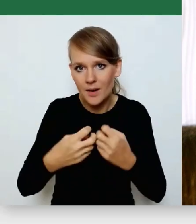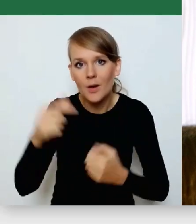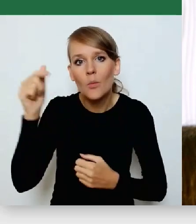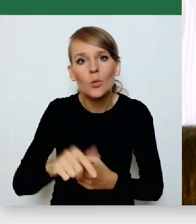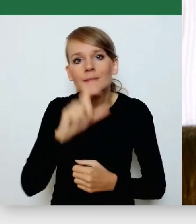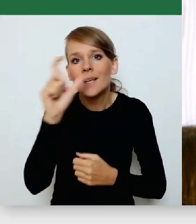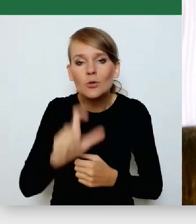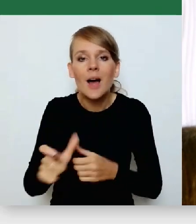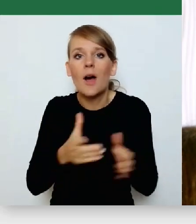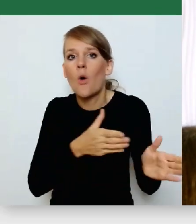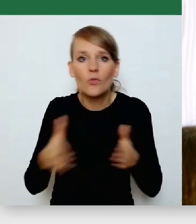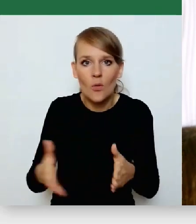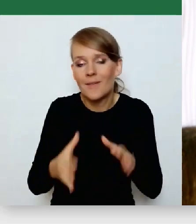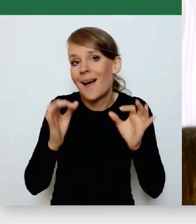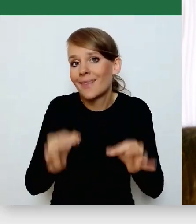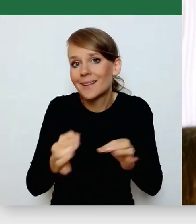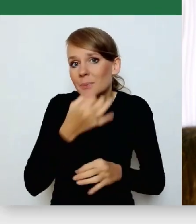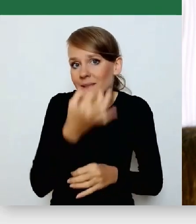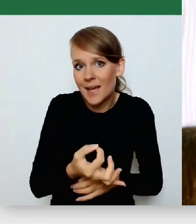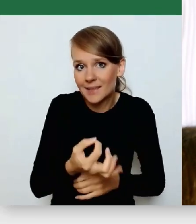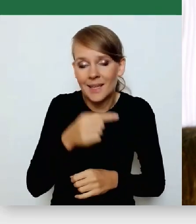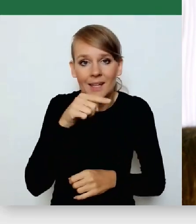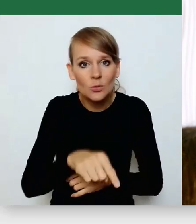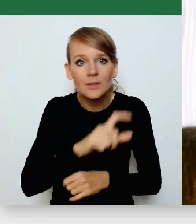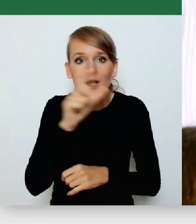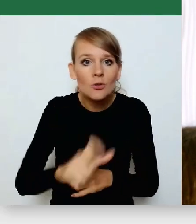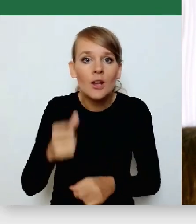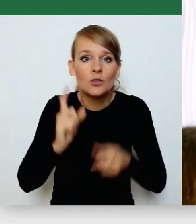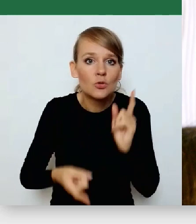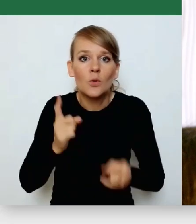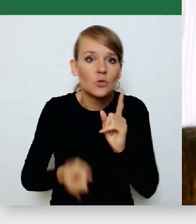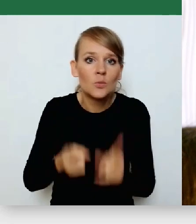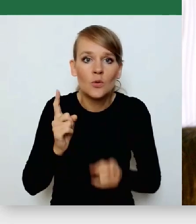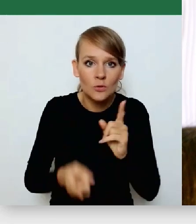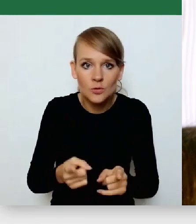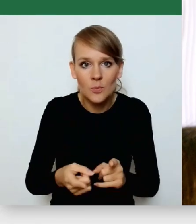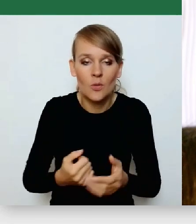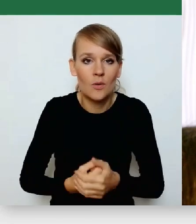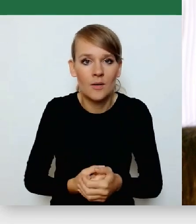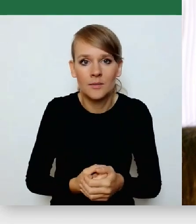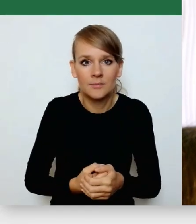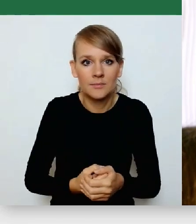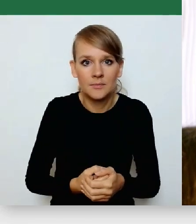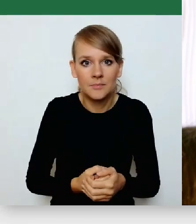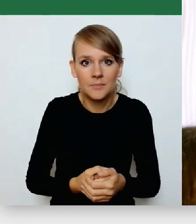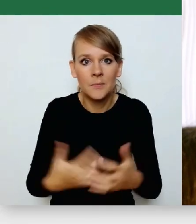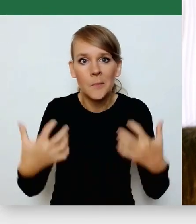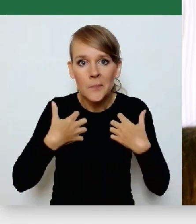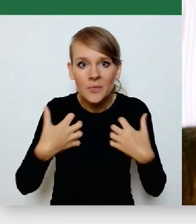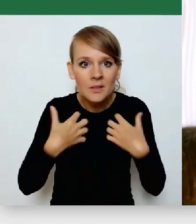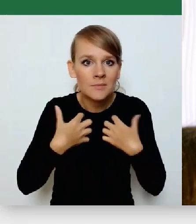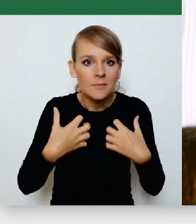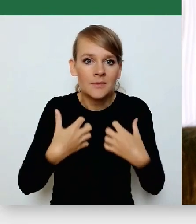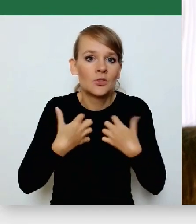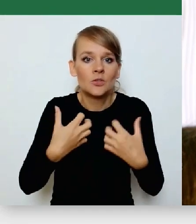gotowości. I teraz jest takie pytanie, czy my w takim ciągłym biegu, w takiej bieżączce, w takim żyćku to się nazywa, takim